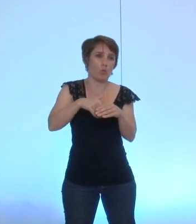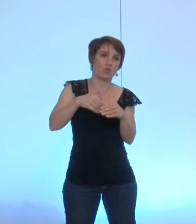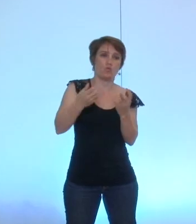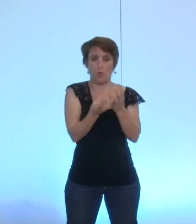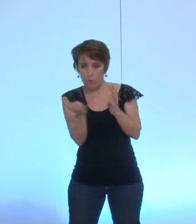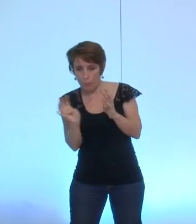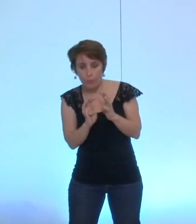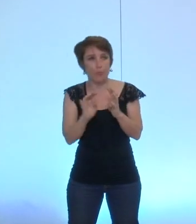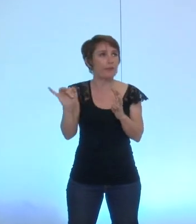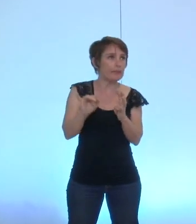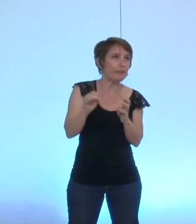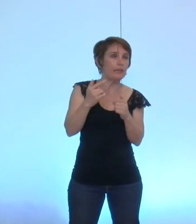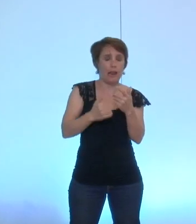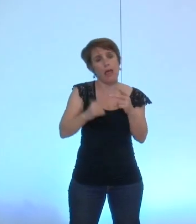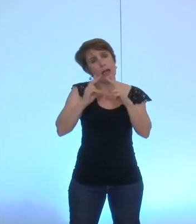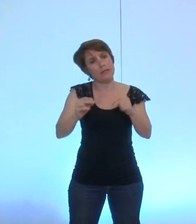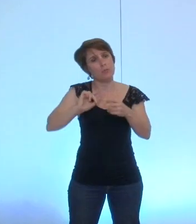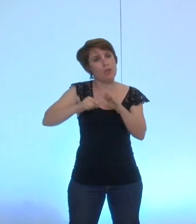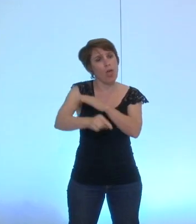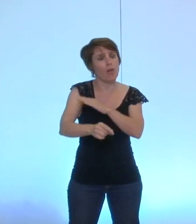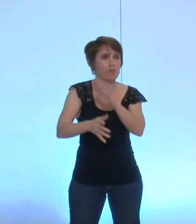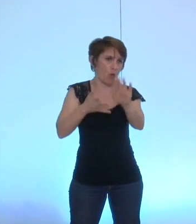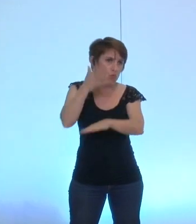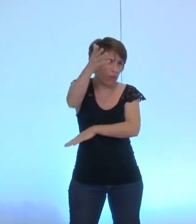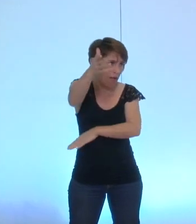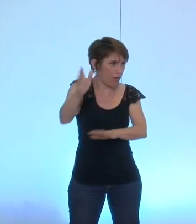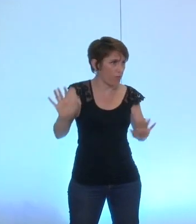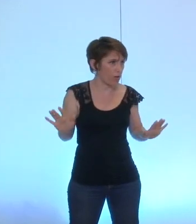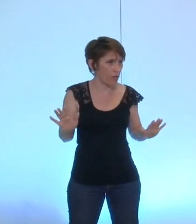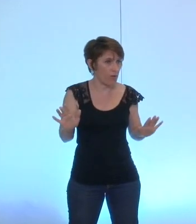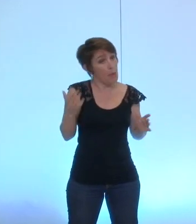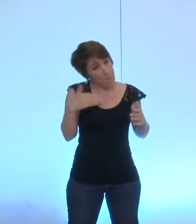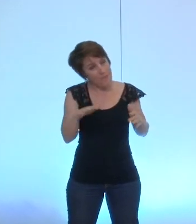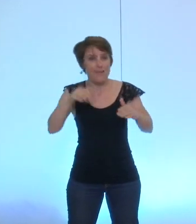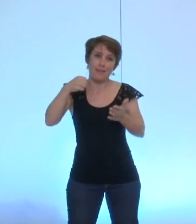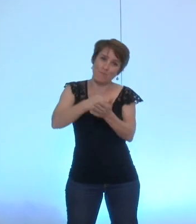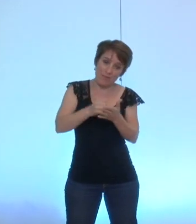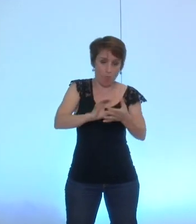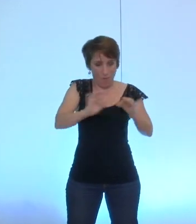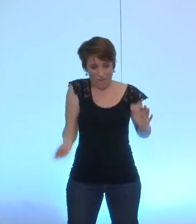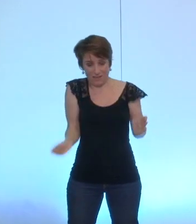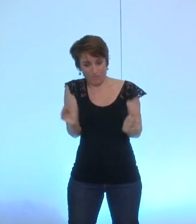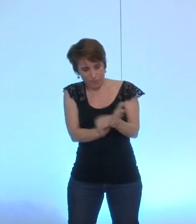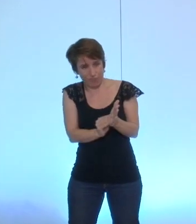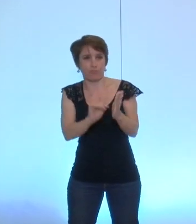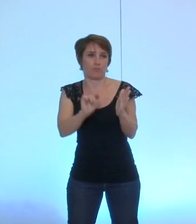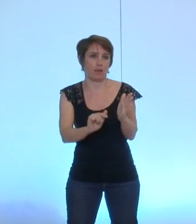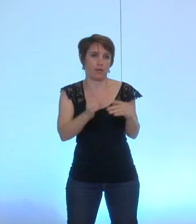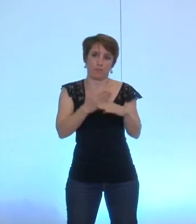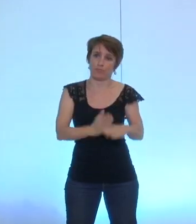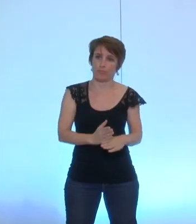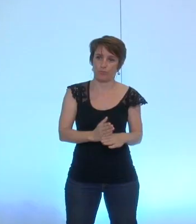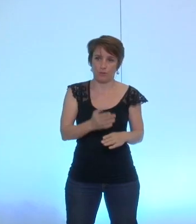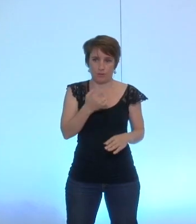seront précisés ultérieurement ça mange pas de pain je veux dire mais au moins au moins on arrive à un